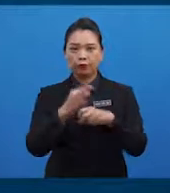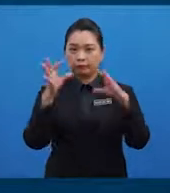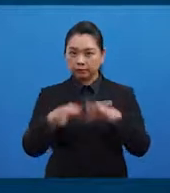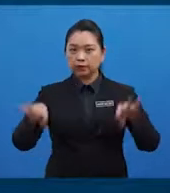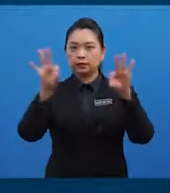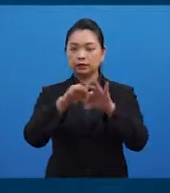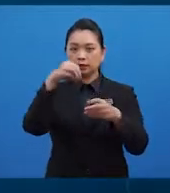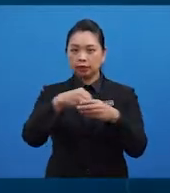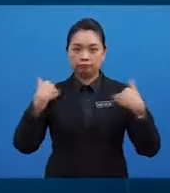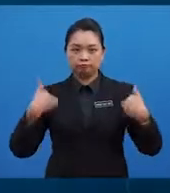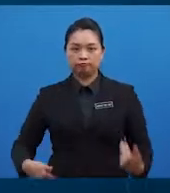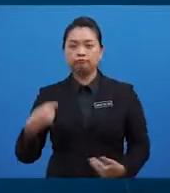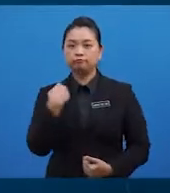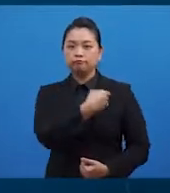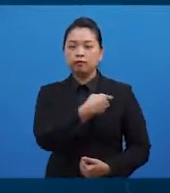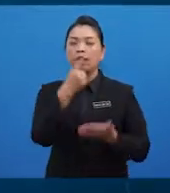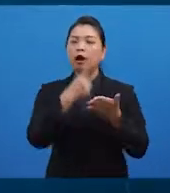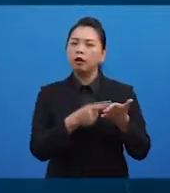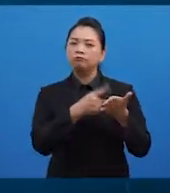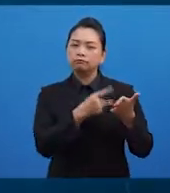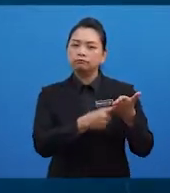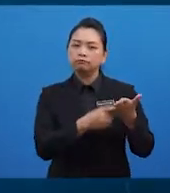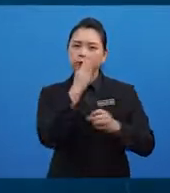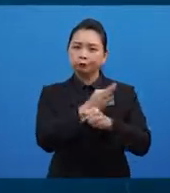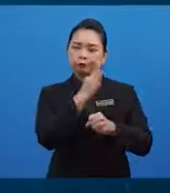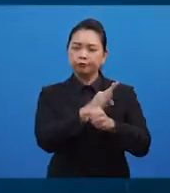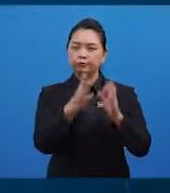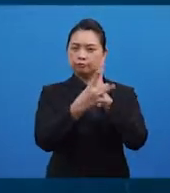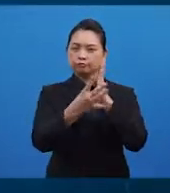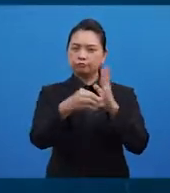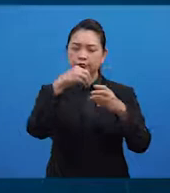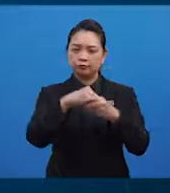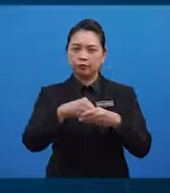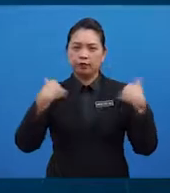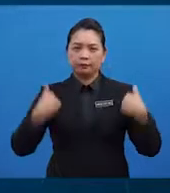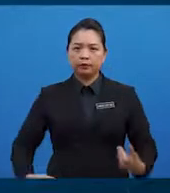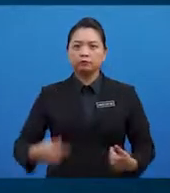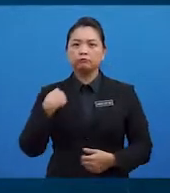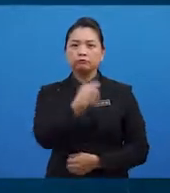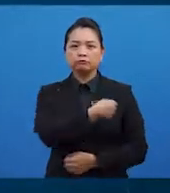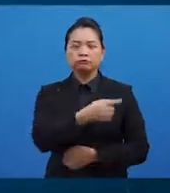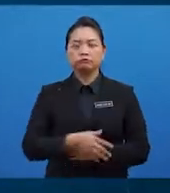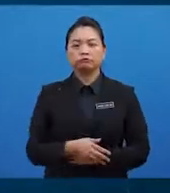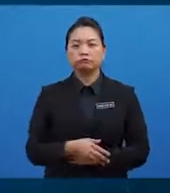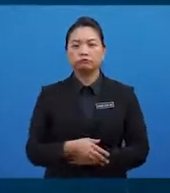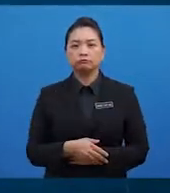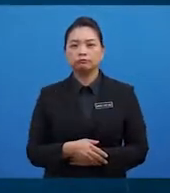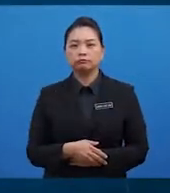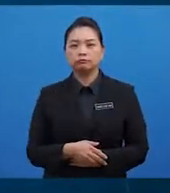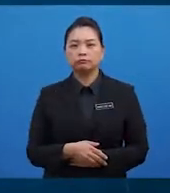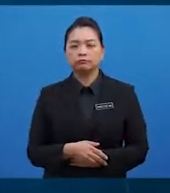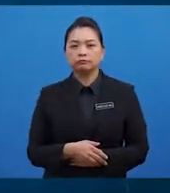tubuh kita. Apakah fungsi lemak dalam tubuh badan kita? Fungsi lemak